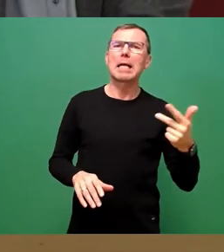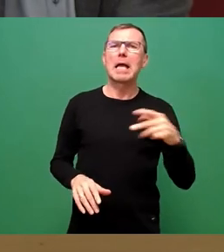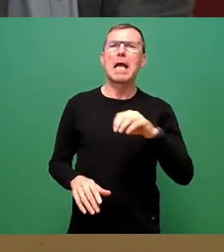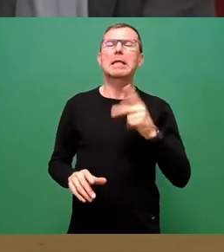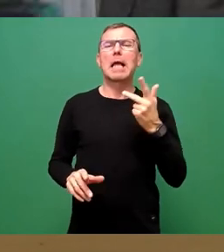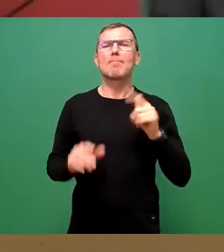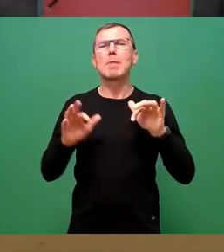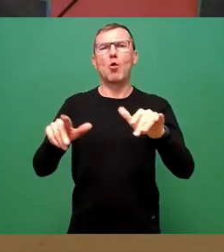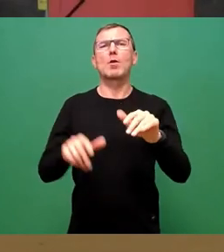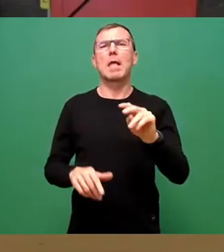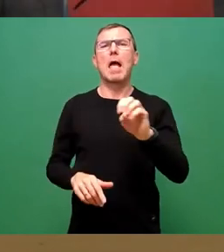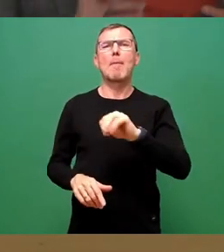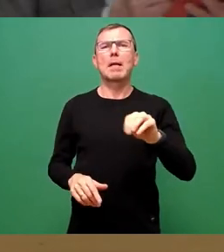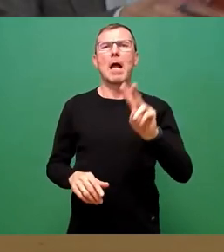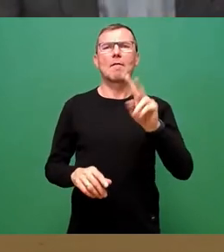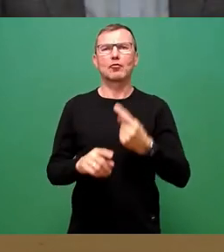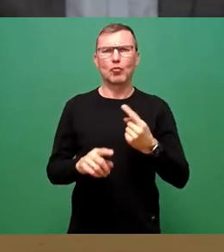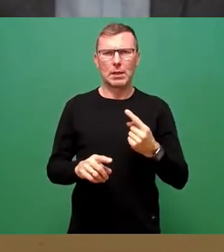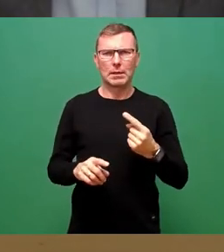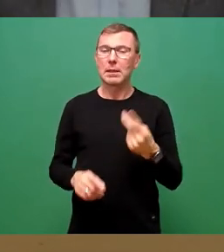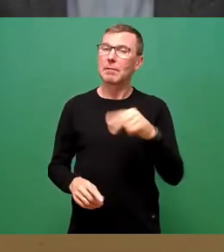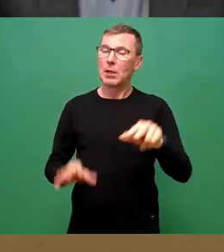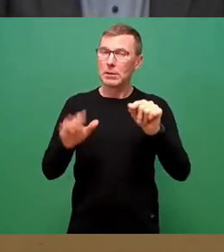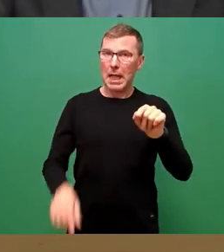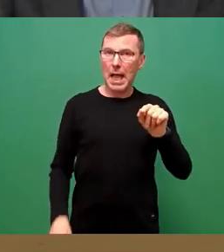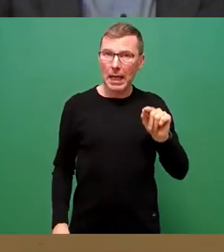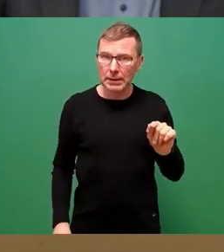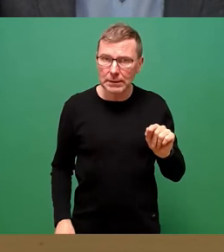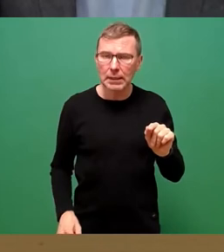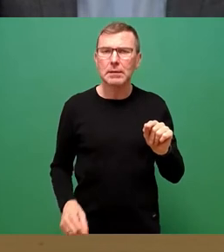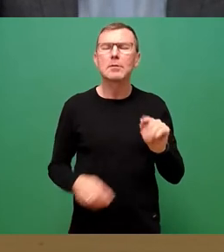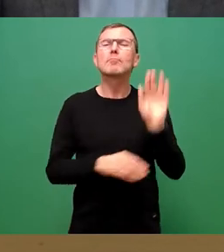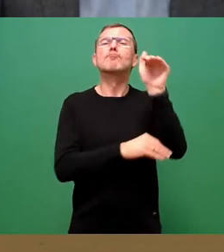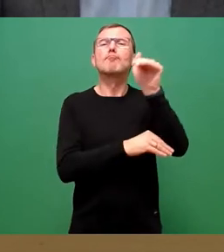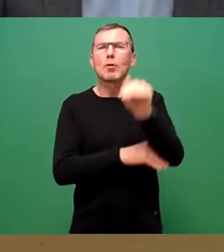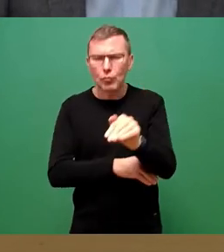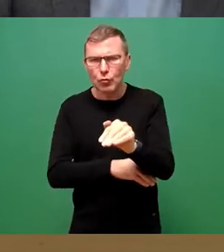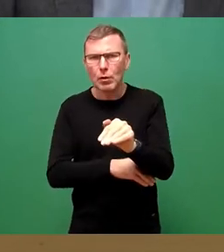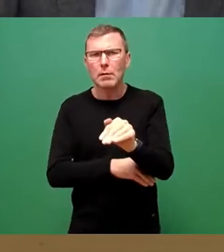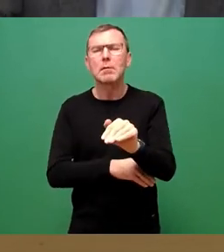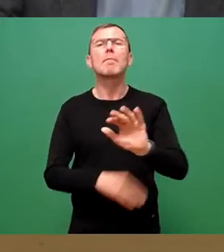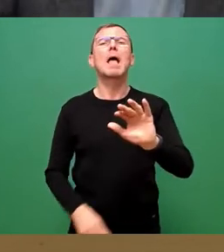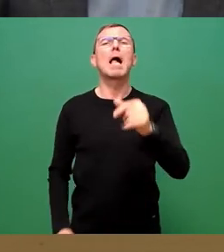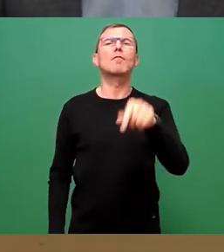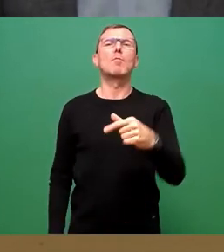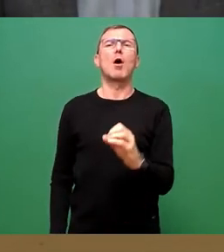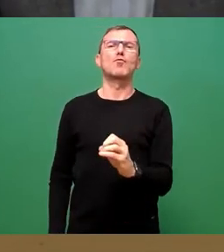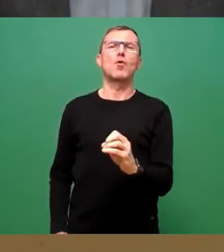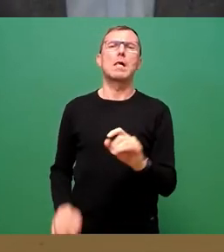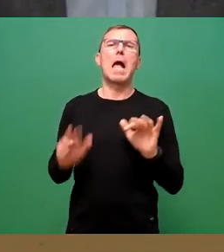Megawattstunden und im Jahr 2018 ist es dann wieder gesunken auf 11,0 Millionen